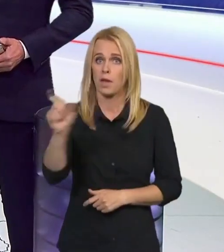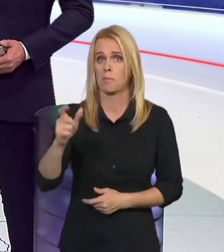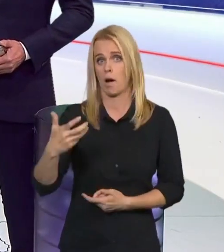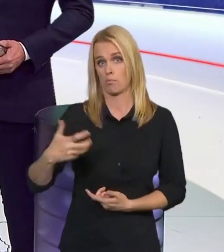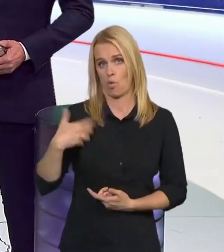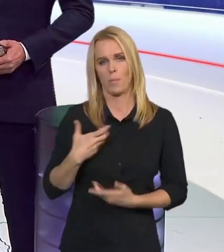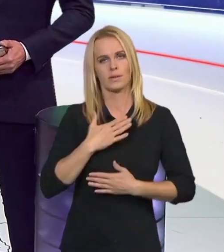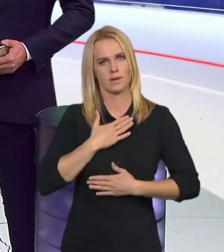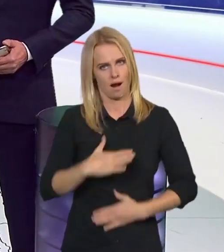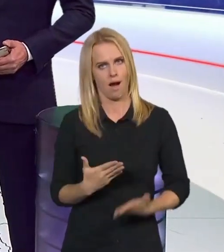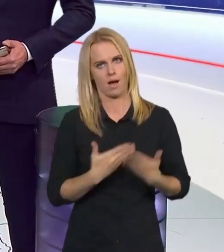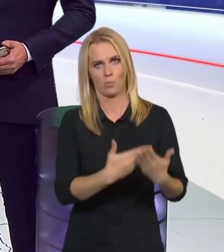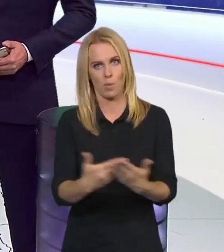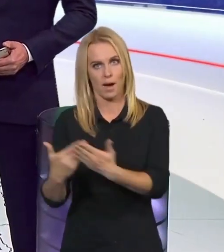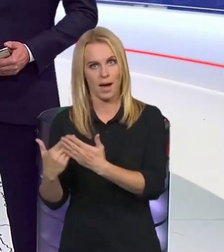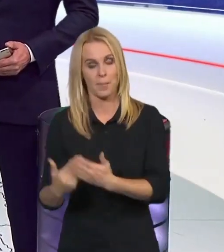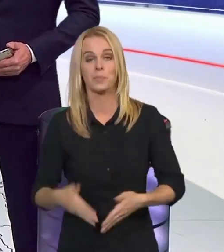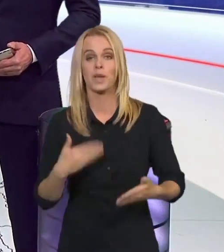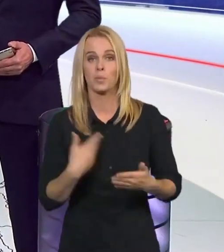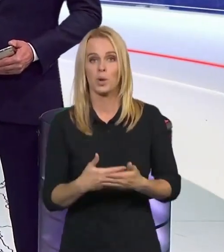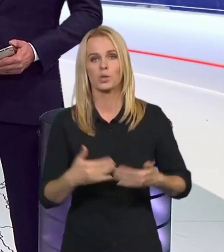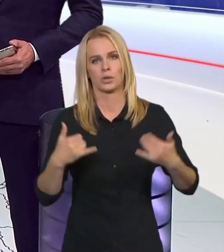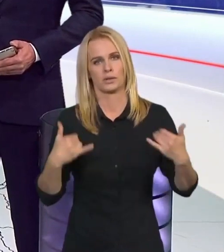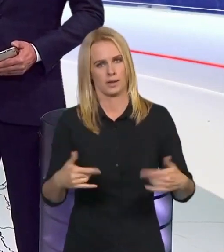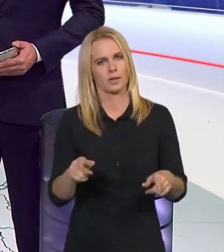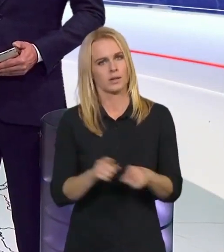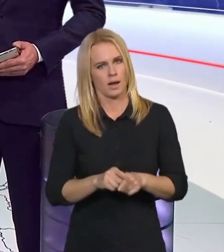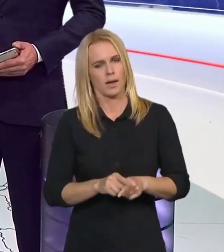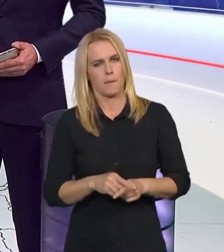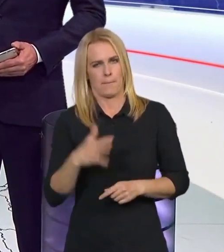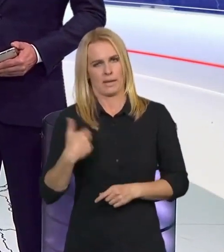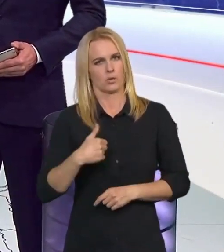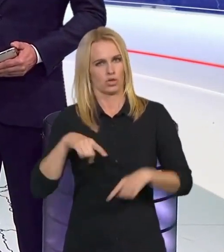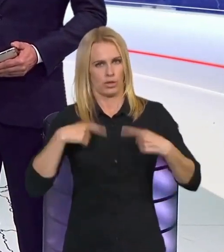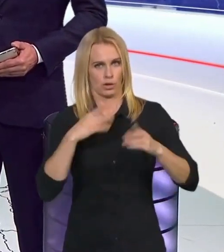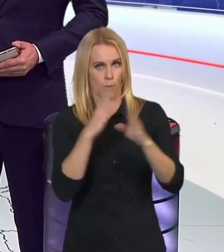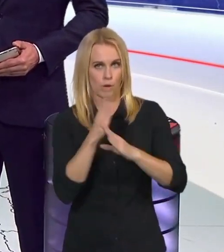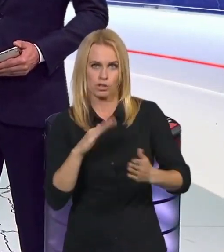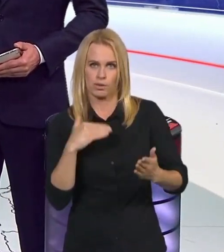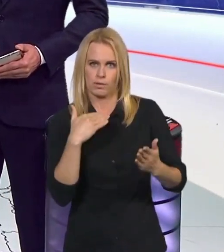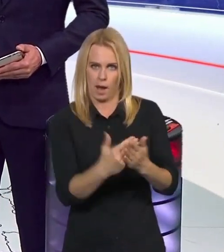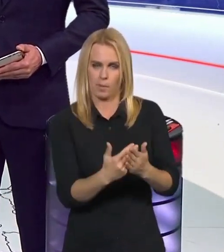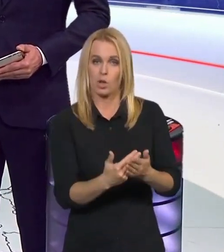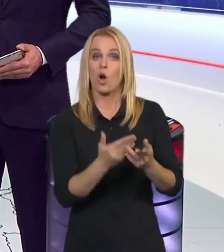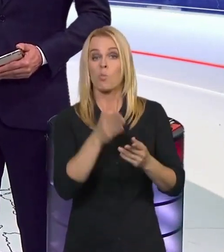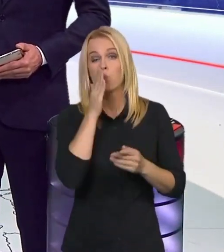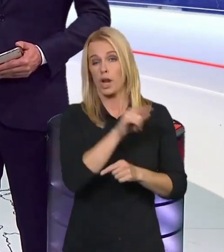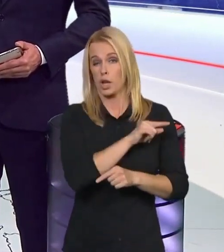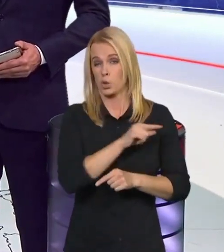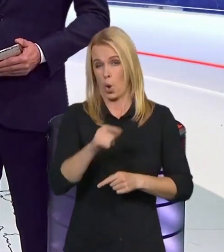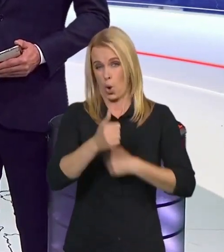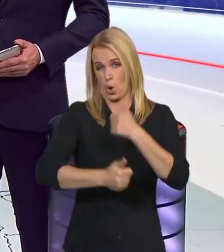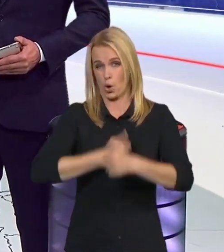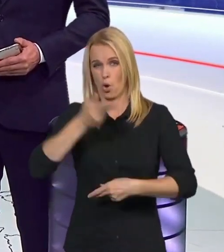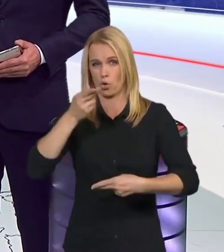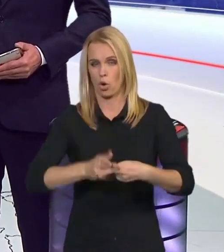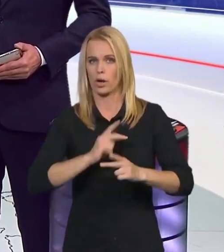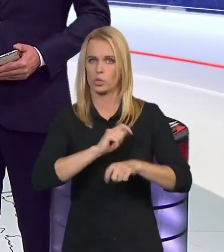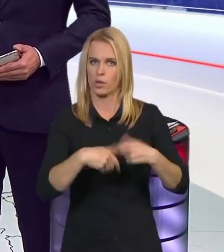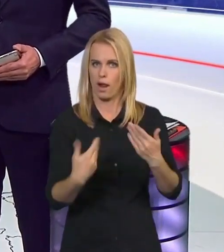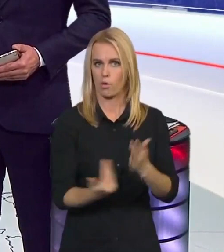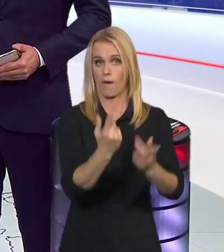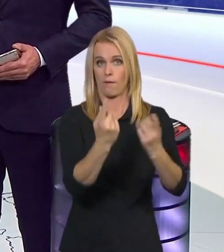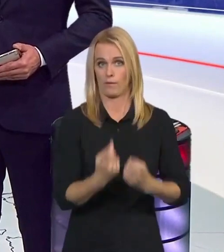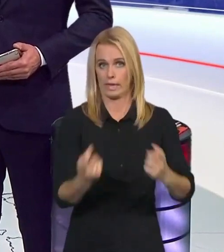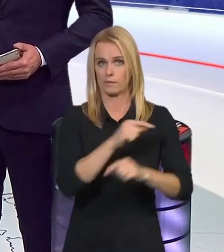A právě těm chce Nově s likvidací černých skládek pomoct i Ministerstvo životního prostředí. Do konce roku plánuje vypsat výzvu ve výši 50